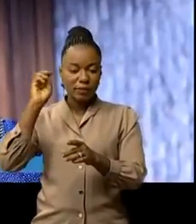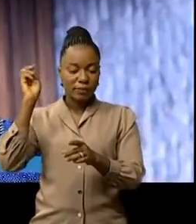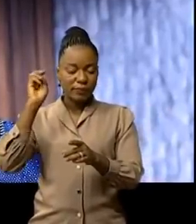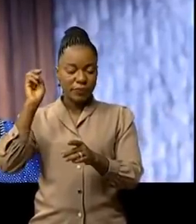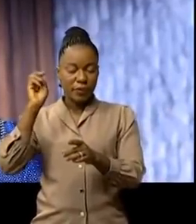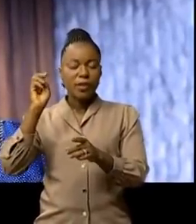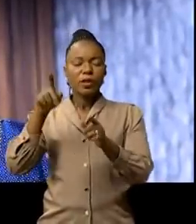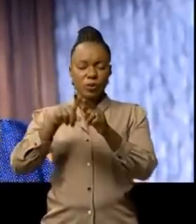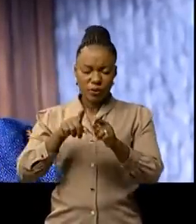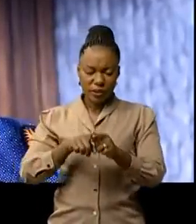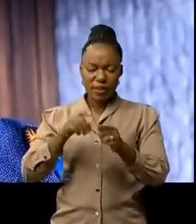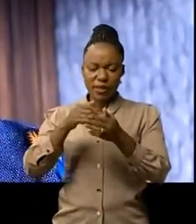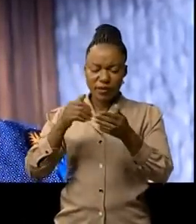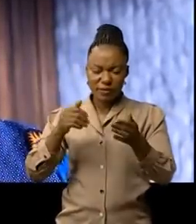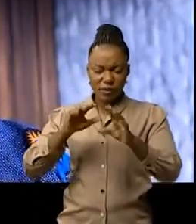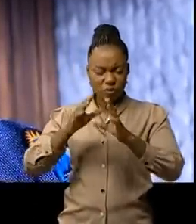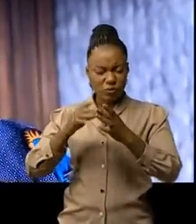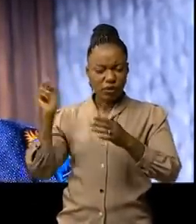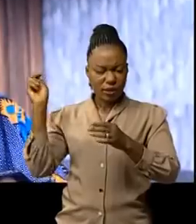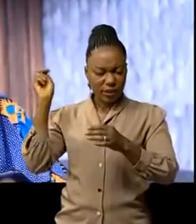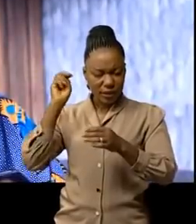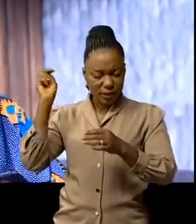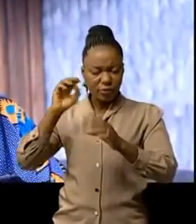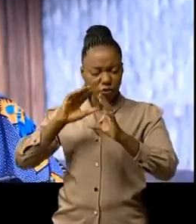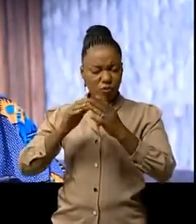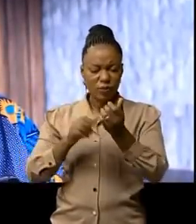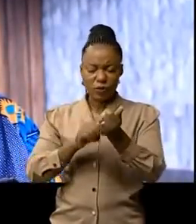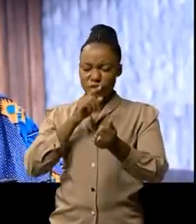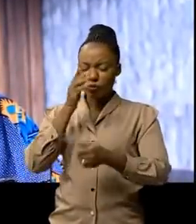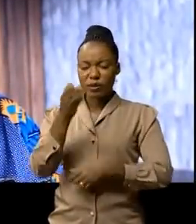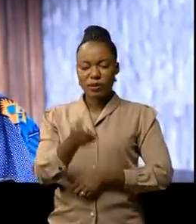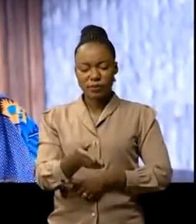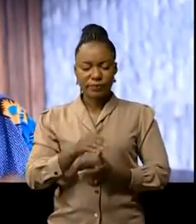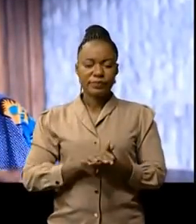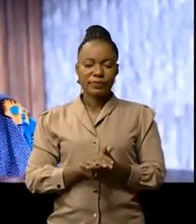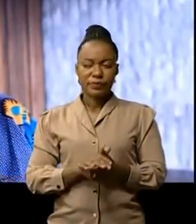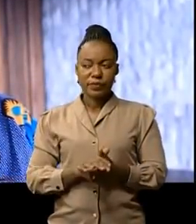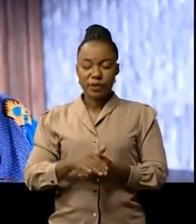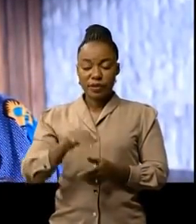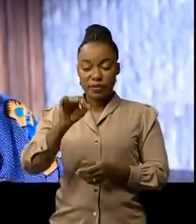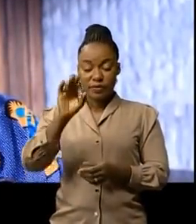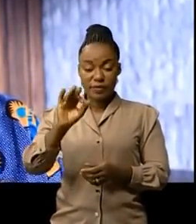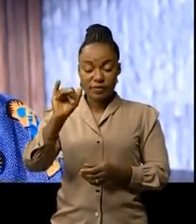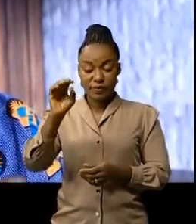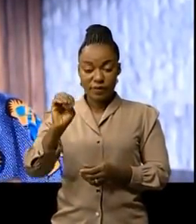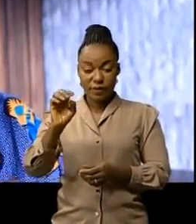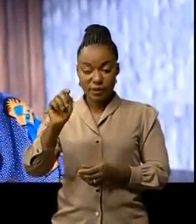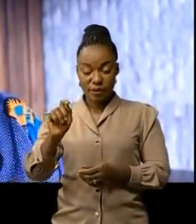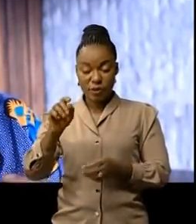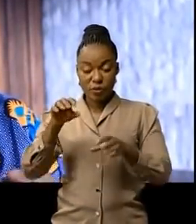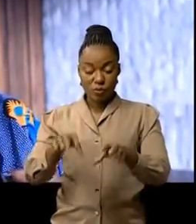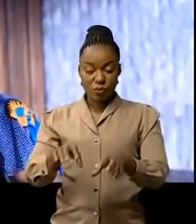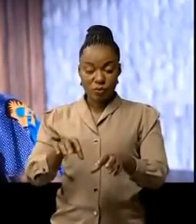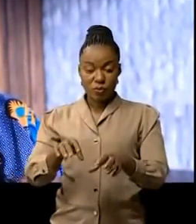que tout le monde soit prêt il faut que toutes les équipes soient prêtes vous savez que FIED RDC vient après